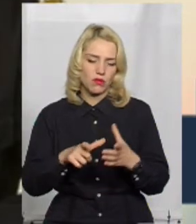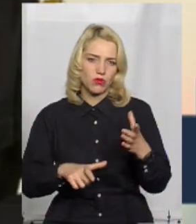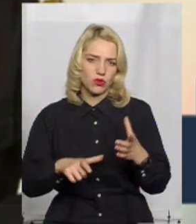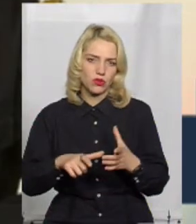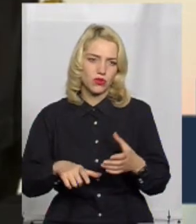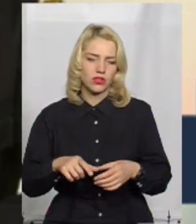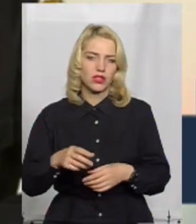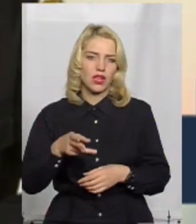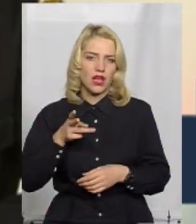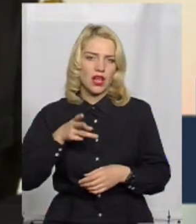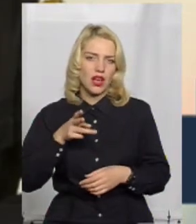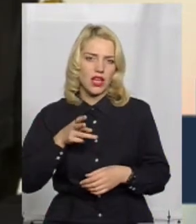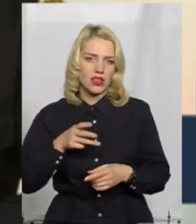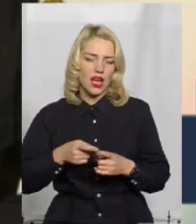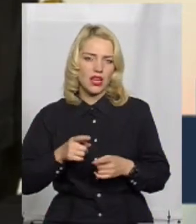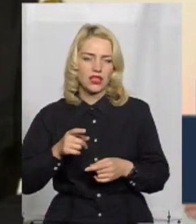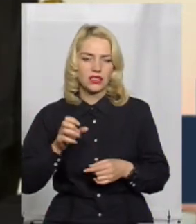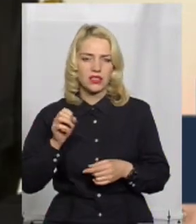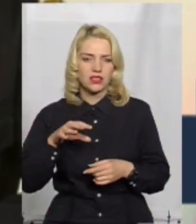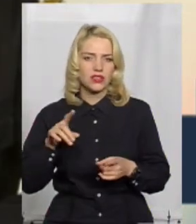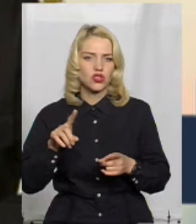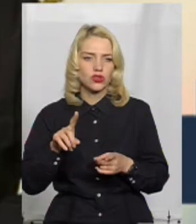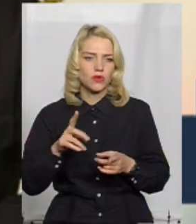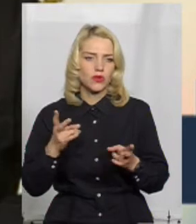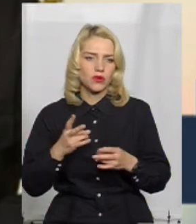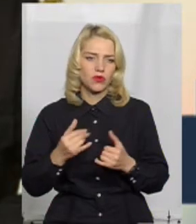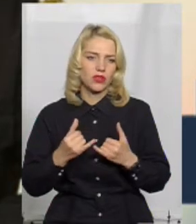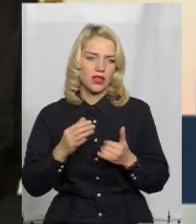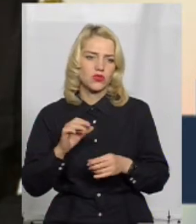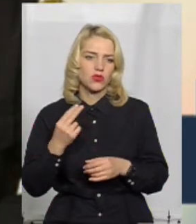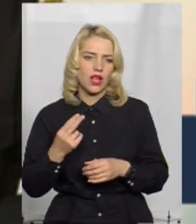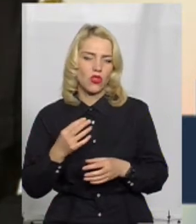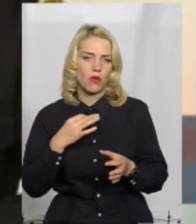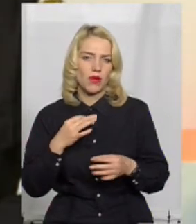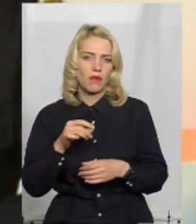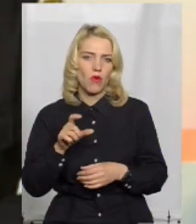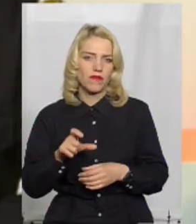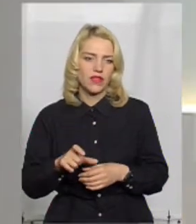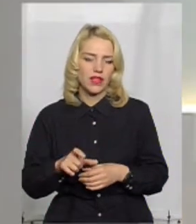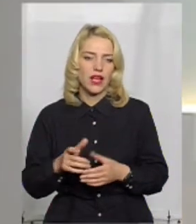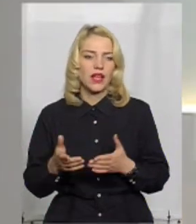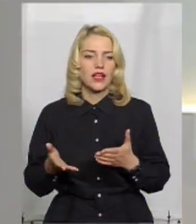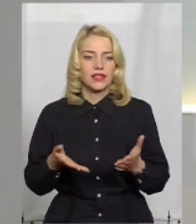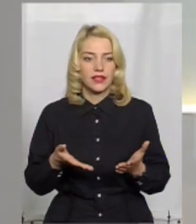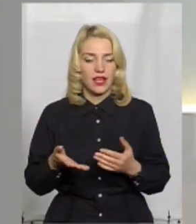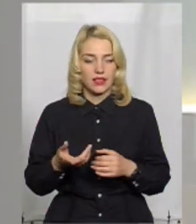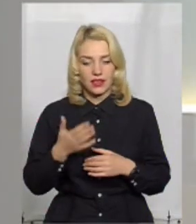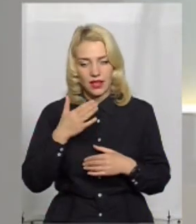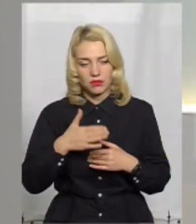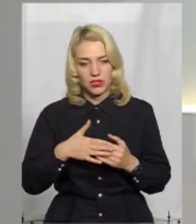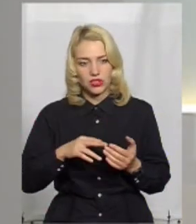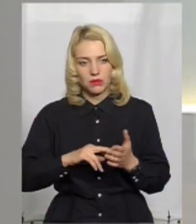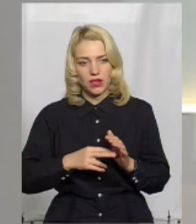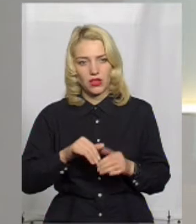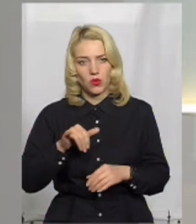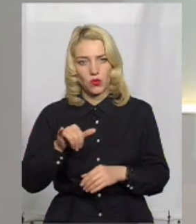ліхтарик, тобто все необхідне на перший час, що потрібно соціальному перемовнику. Які найближчі плани